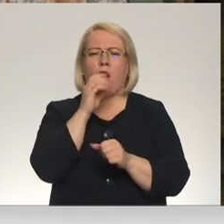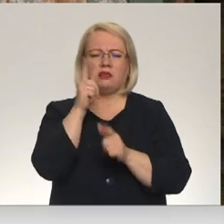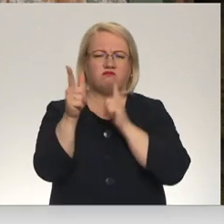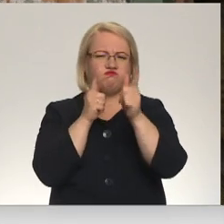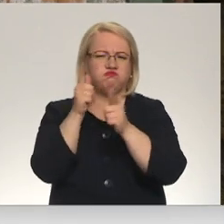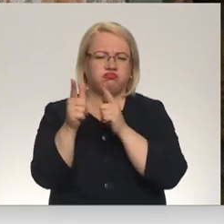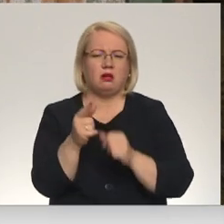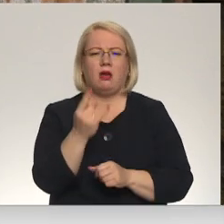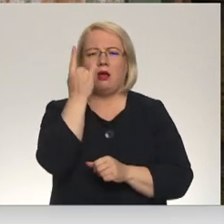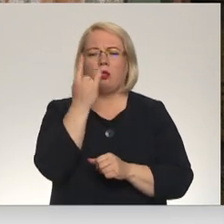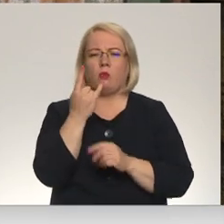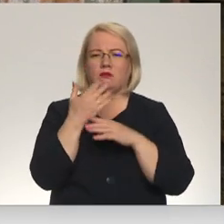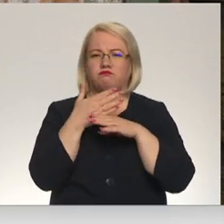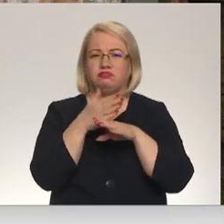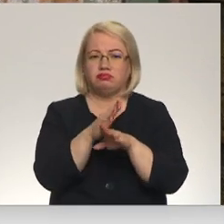izsisti logi.